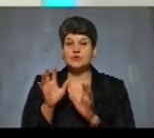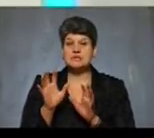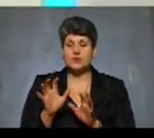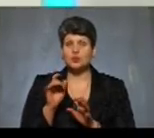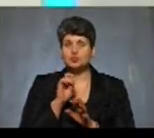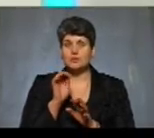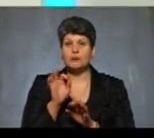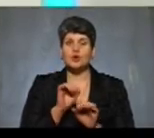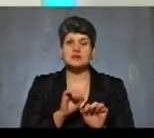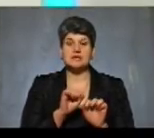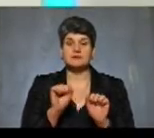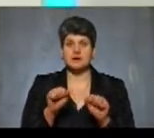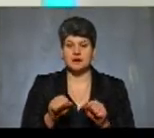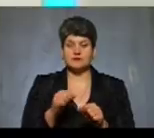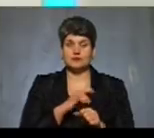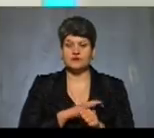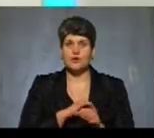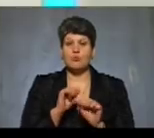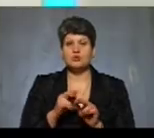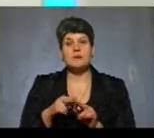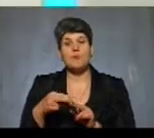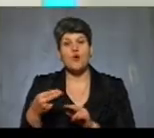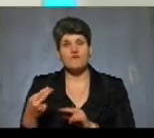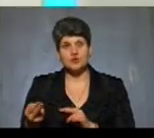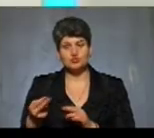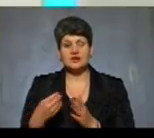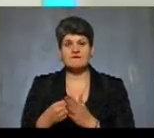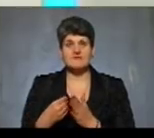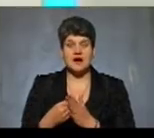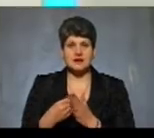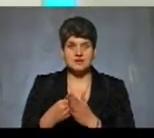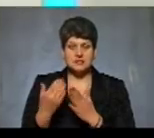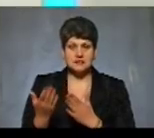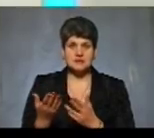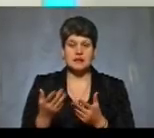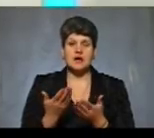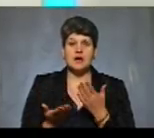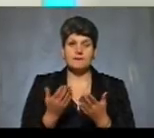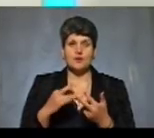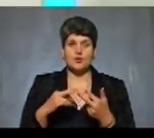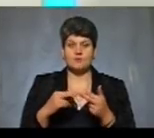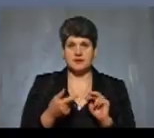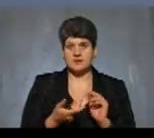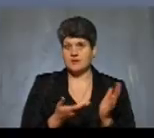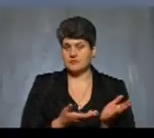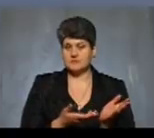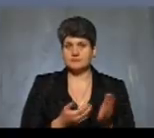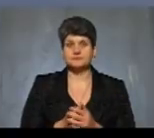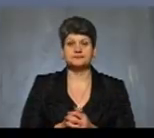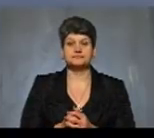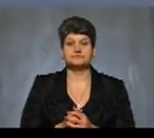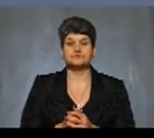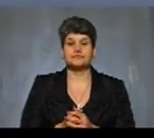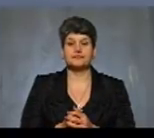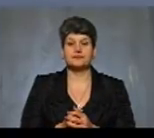України про захист справ споживачів, він може або повернути вартість лікарського засобу, або обміняти на товар відповідної якості. Все таке